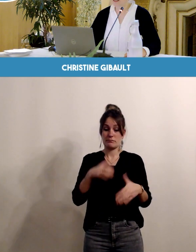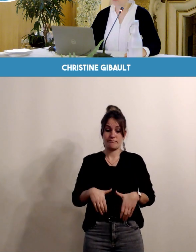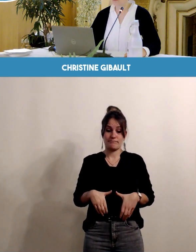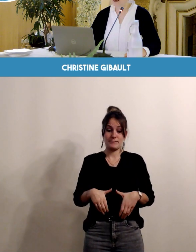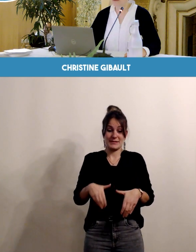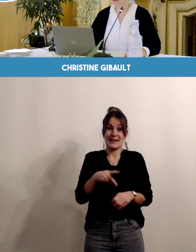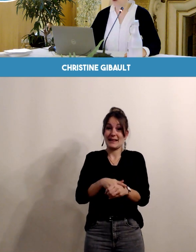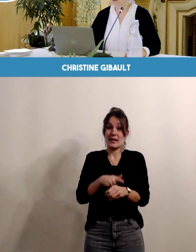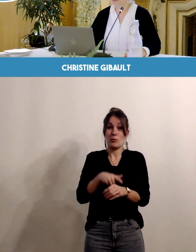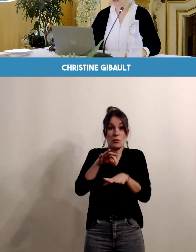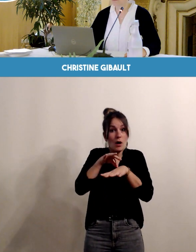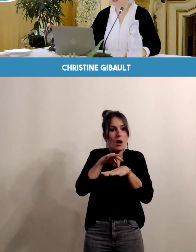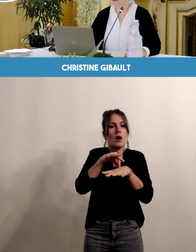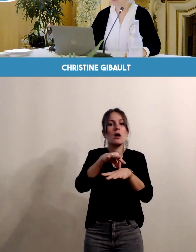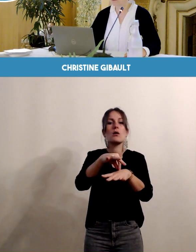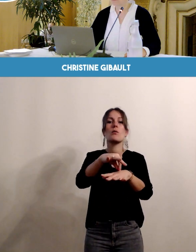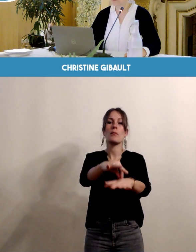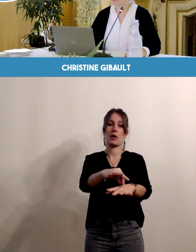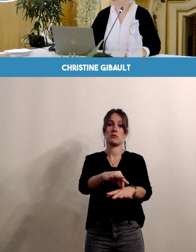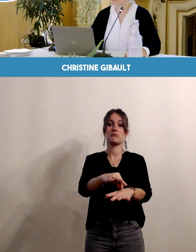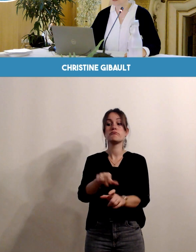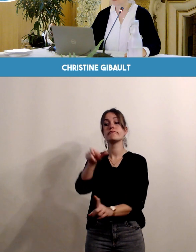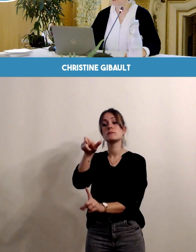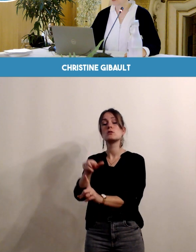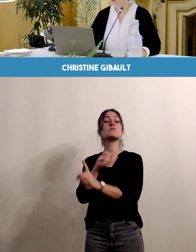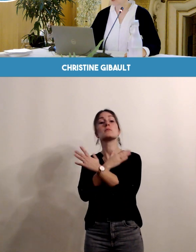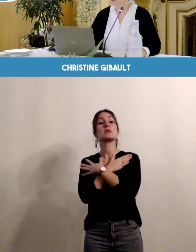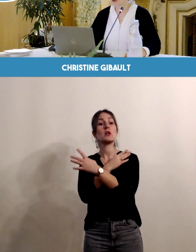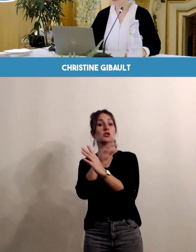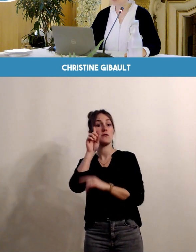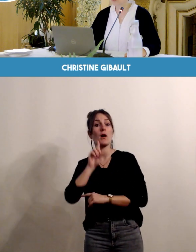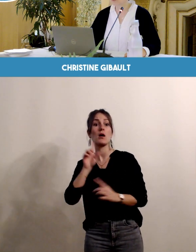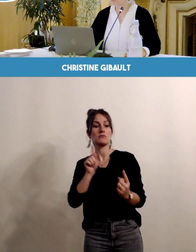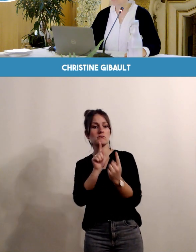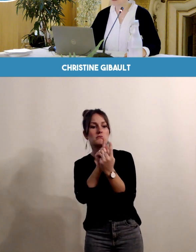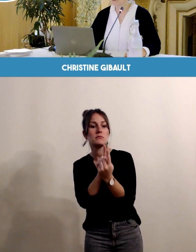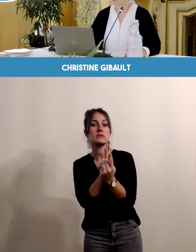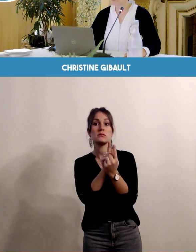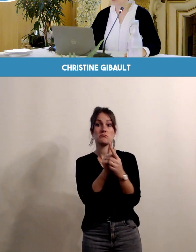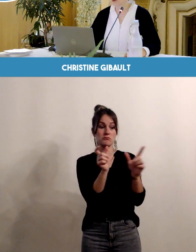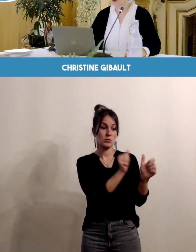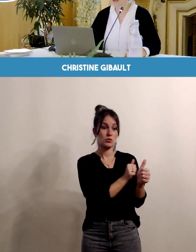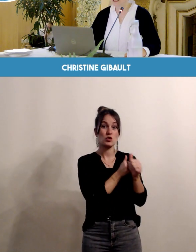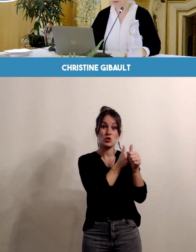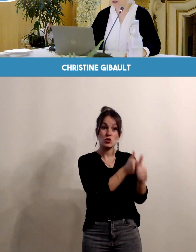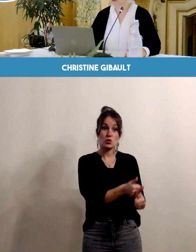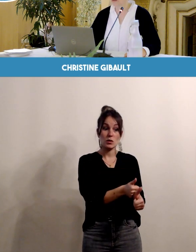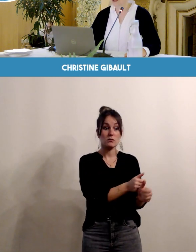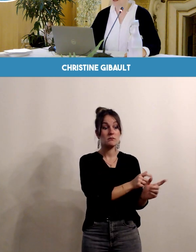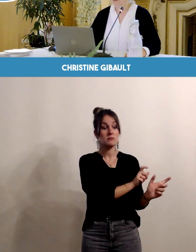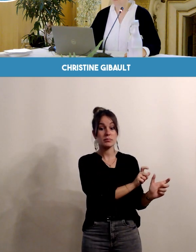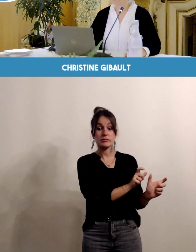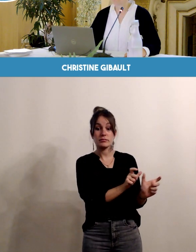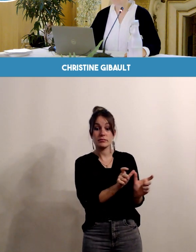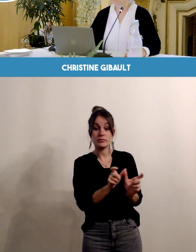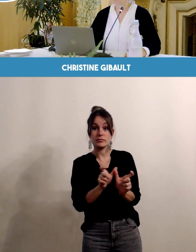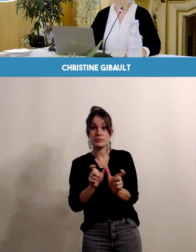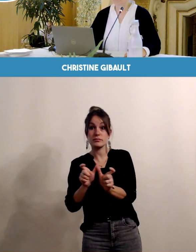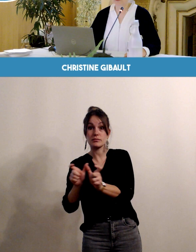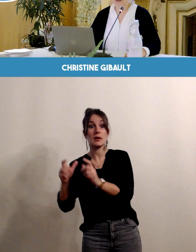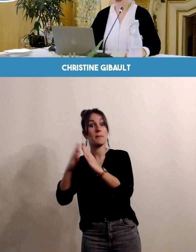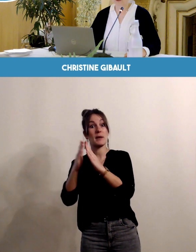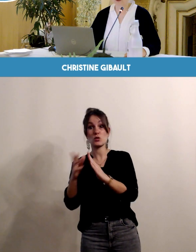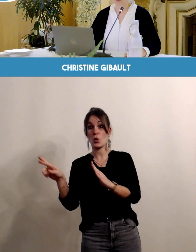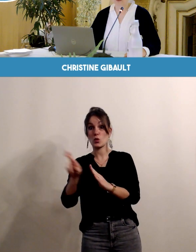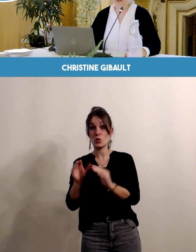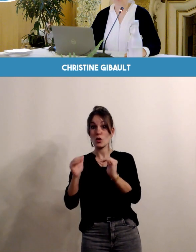grossesse et de vous permettre de rencontrer une sage-femme susceptible d'assurer l'ensemble de votre suivi au retour à la maison. pour ne